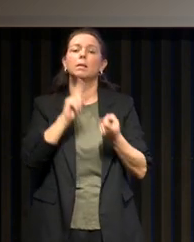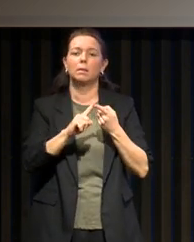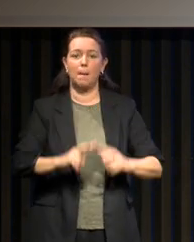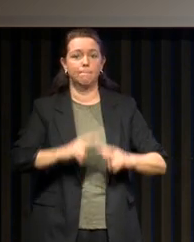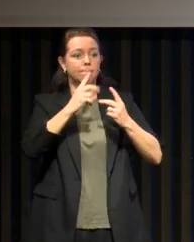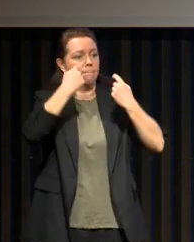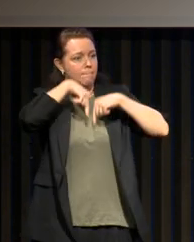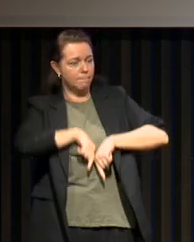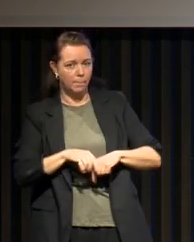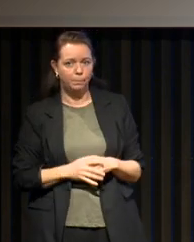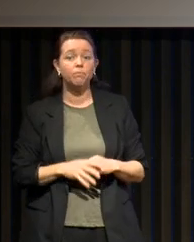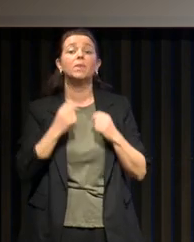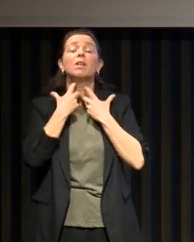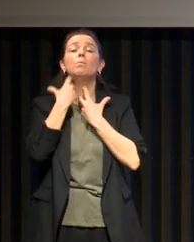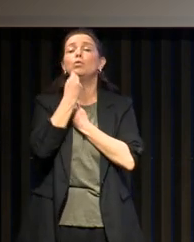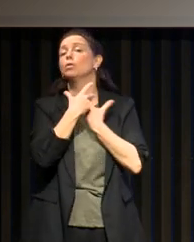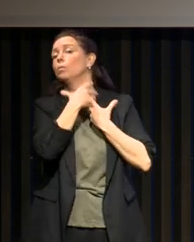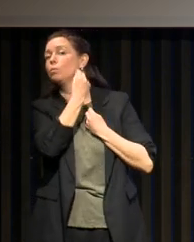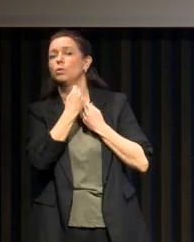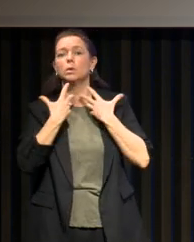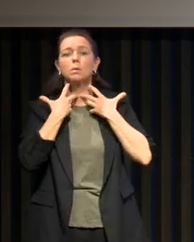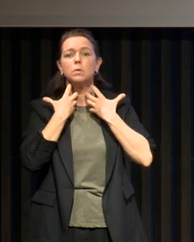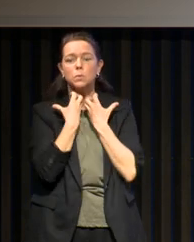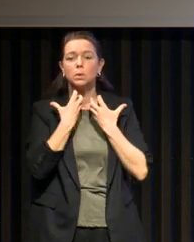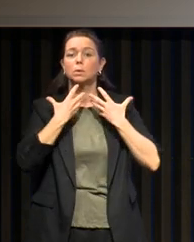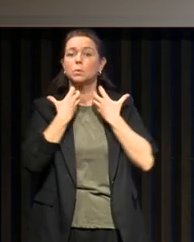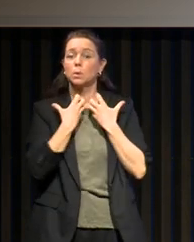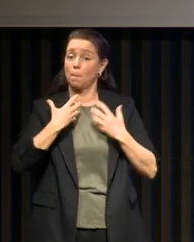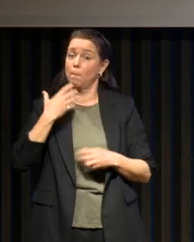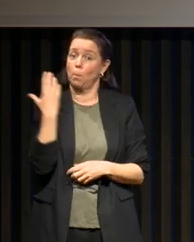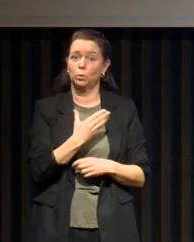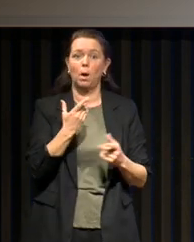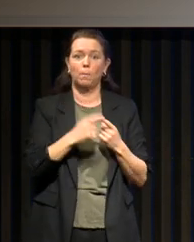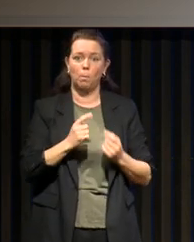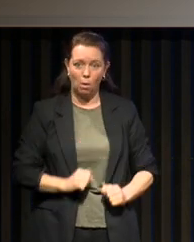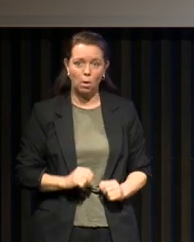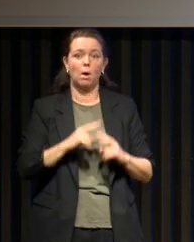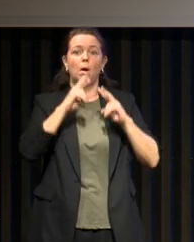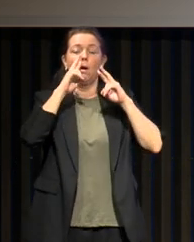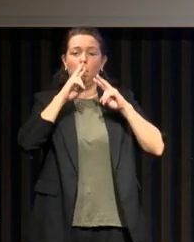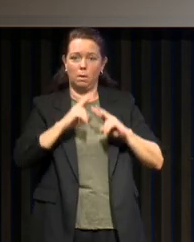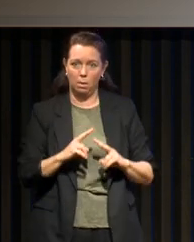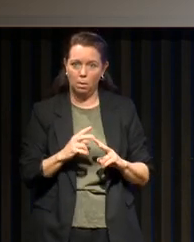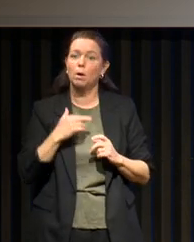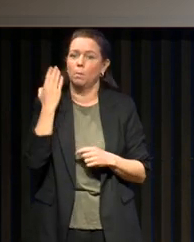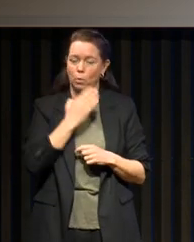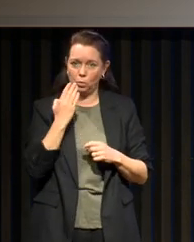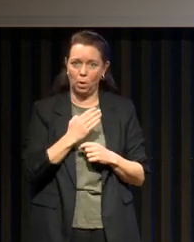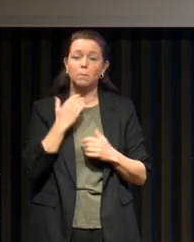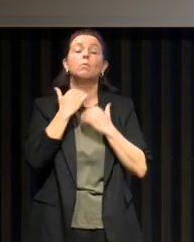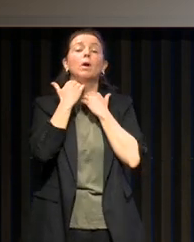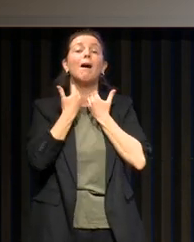du sommeil. Les muscles dilatateurs du pharynx sont alors utiles pour leur contraction pendant l'inspiration, pour maintenir les voies respiratoires supérieures